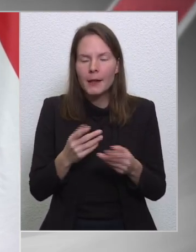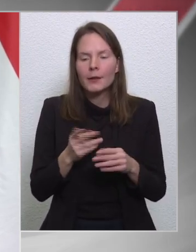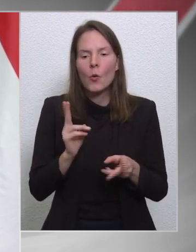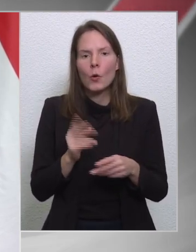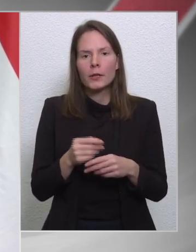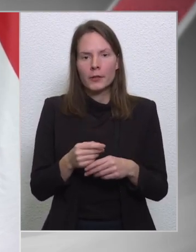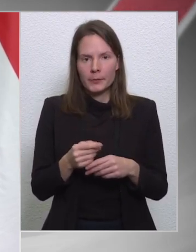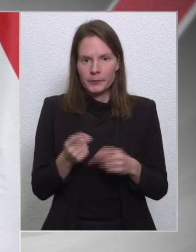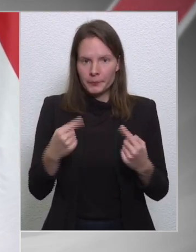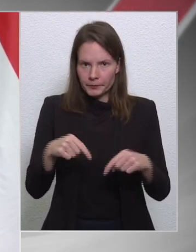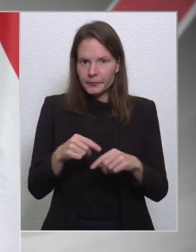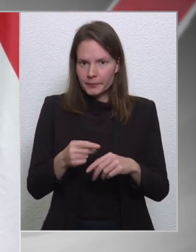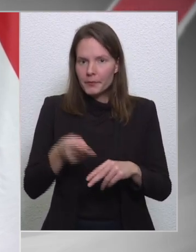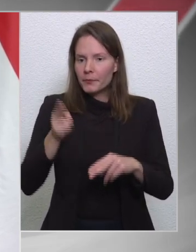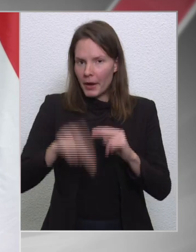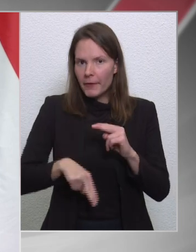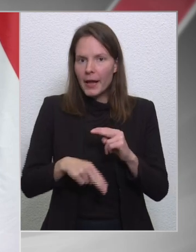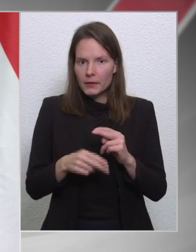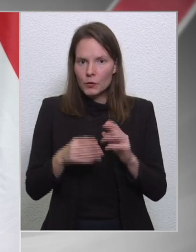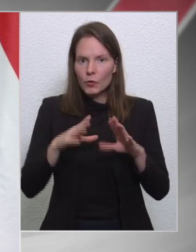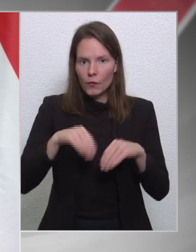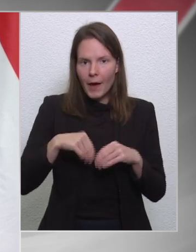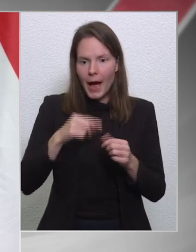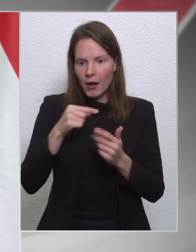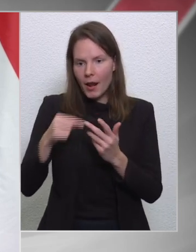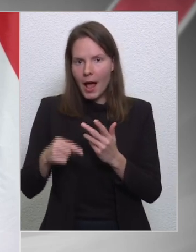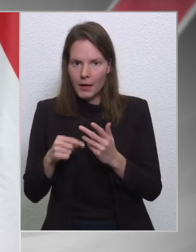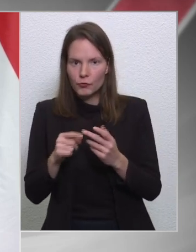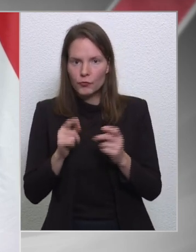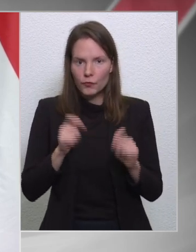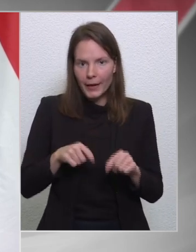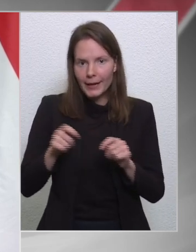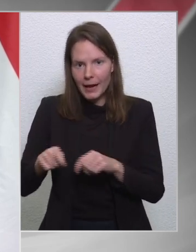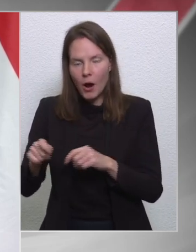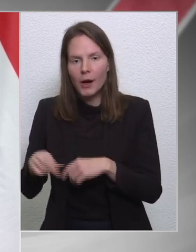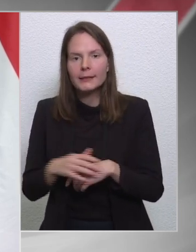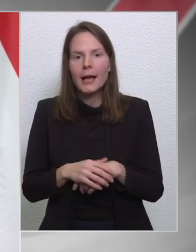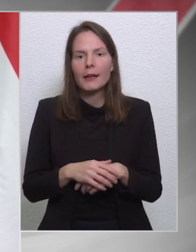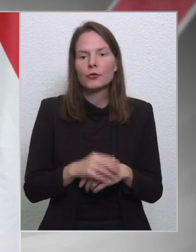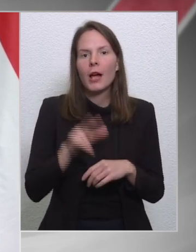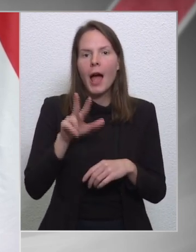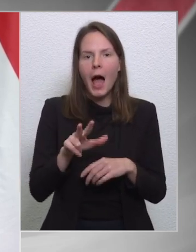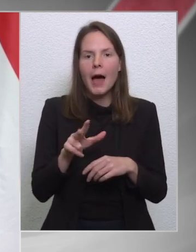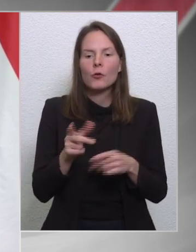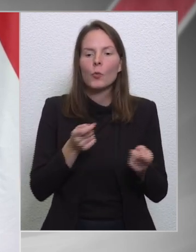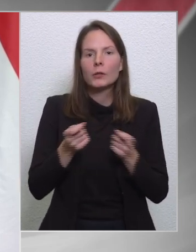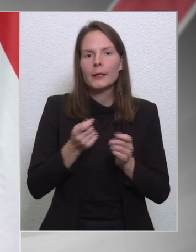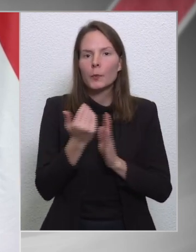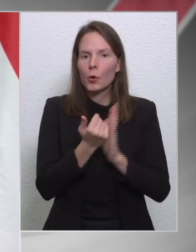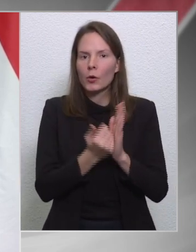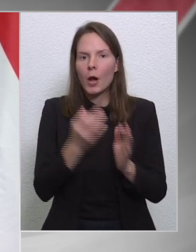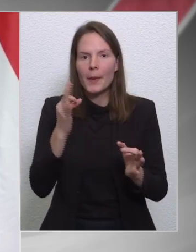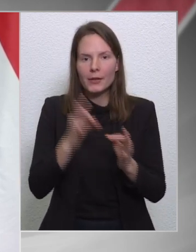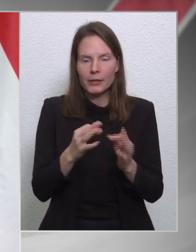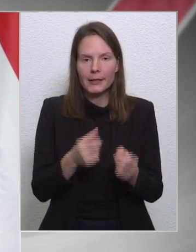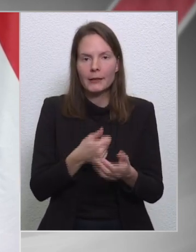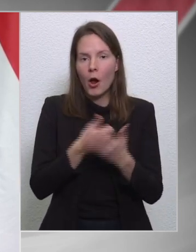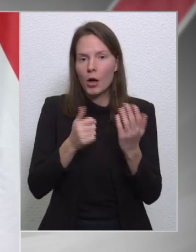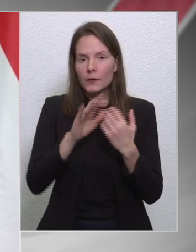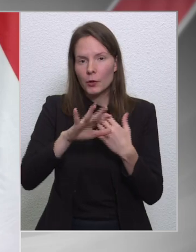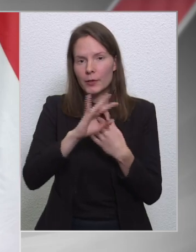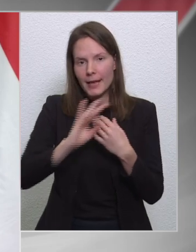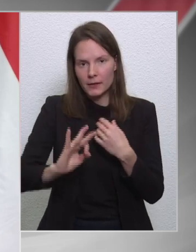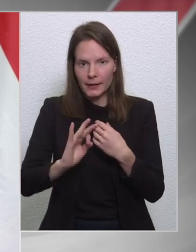vállalásoknak a végrehajtását, ennek következtében a három operatív program esetében a 65%-os felfüggesztés,